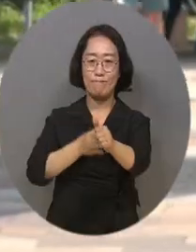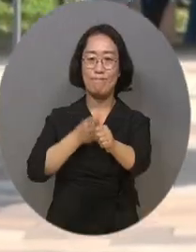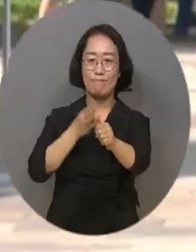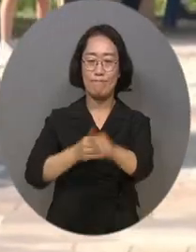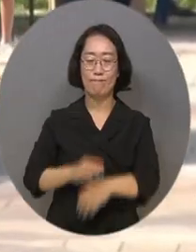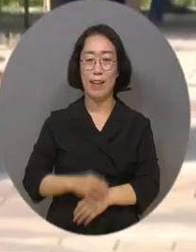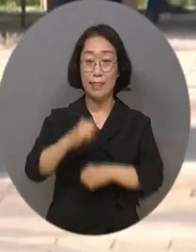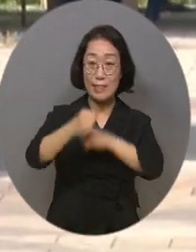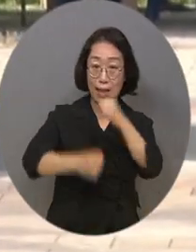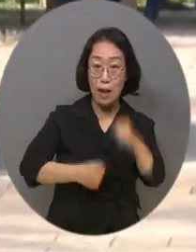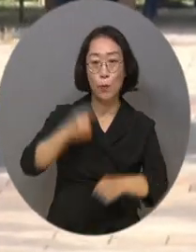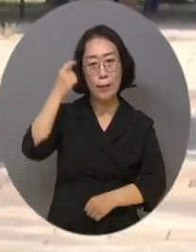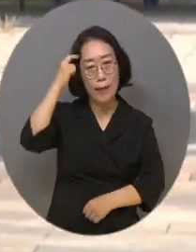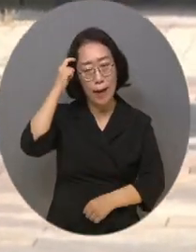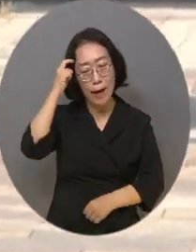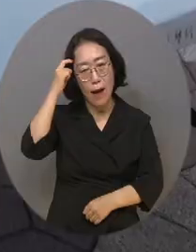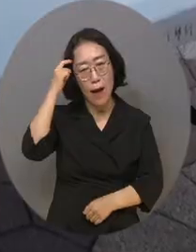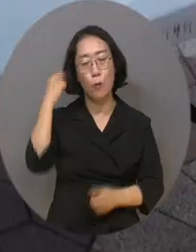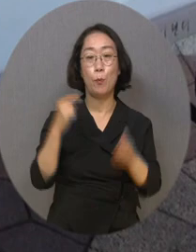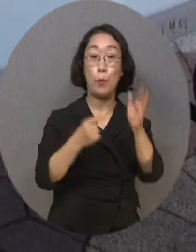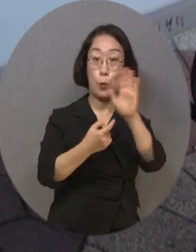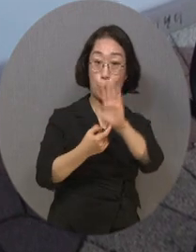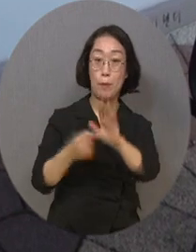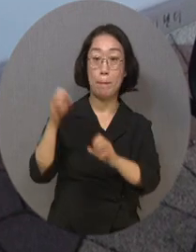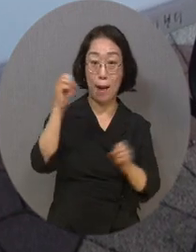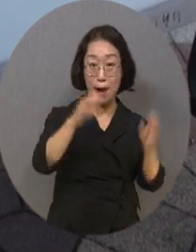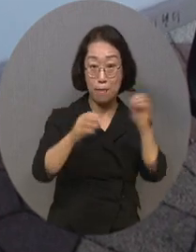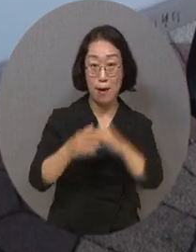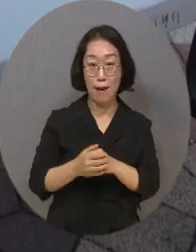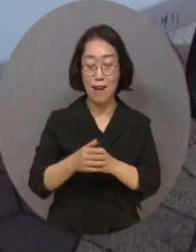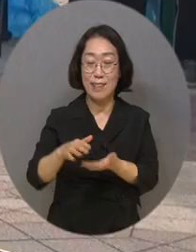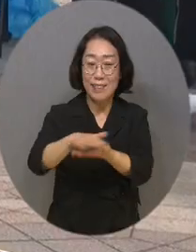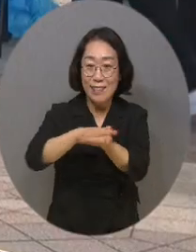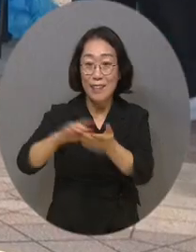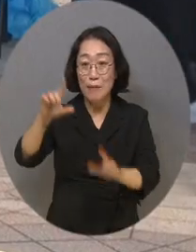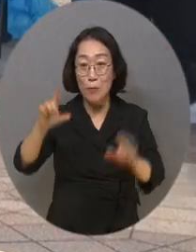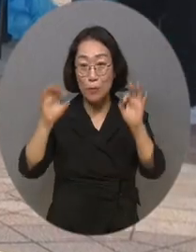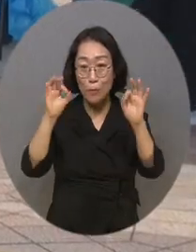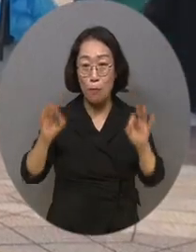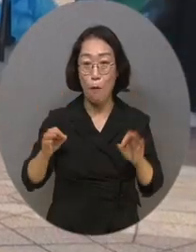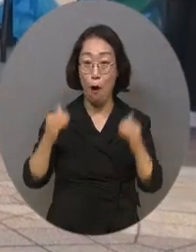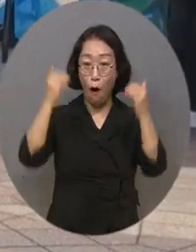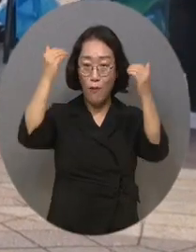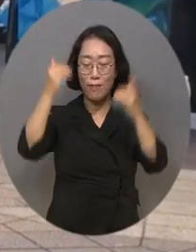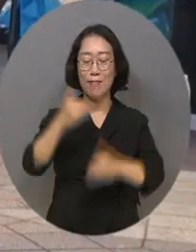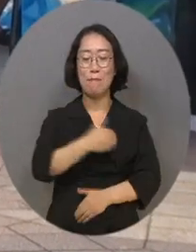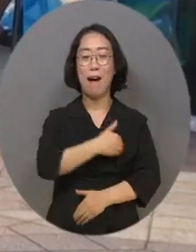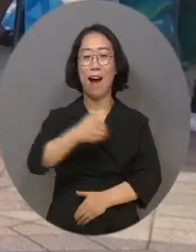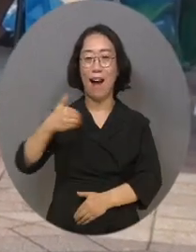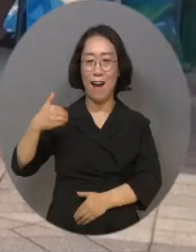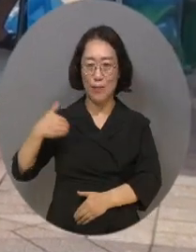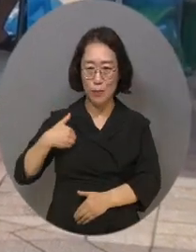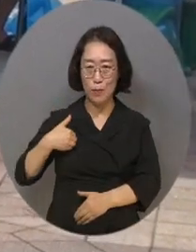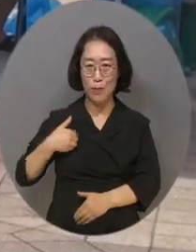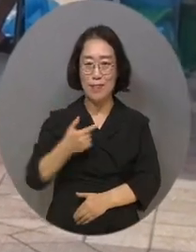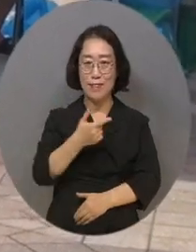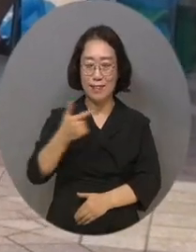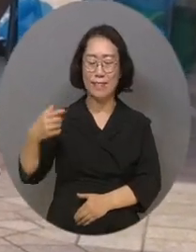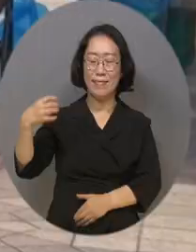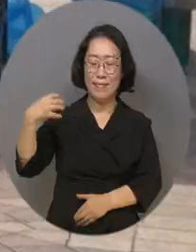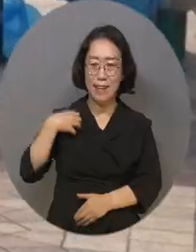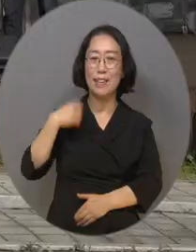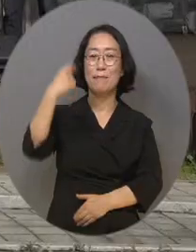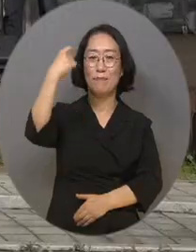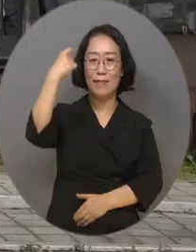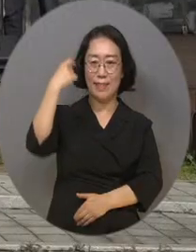자유롭게 사과하고, 표현하고, 즐기는 청소년들의 모습에서 어른들은 뿌듯함과 더불어 더 큰 책임을